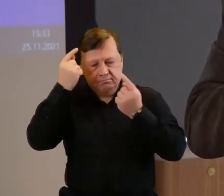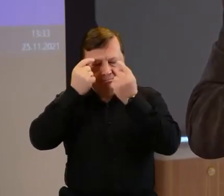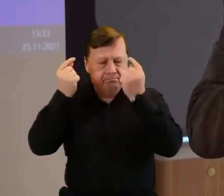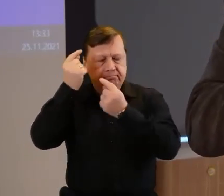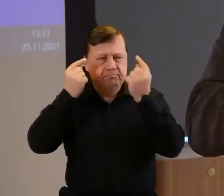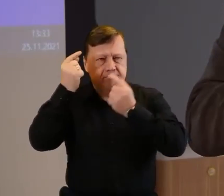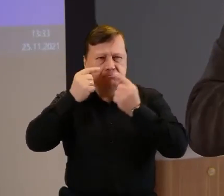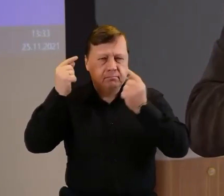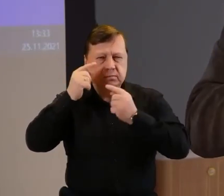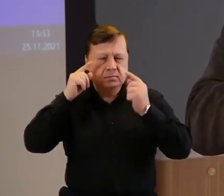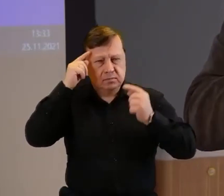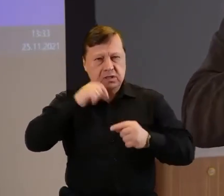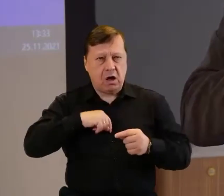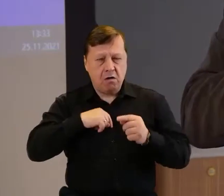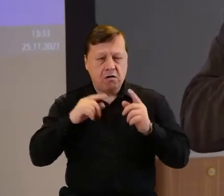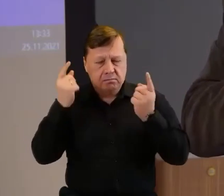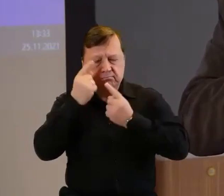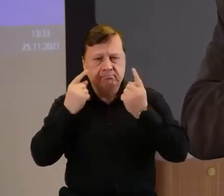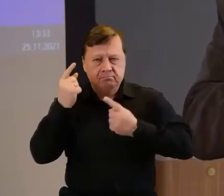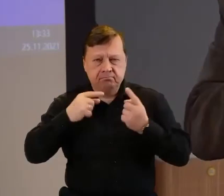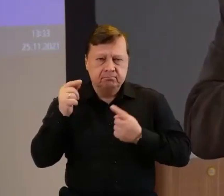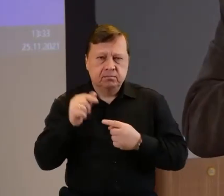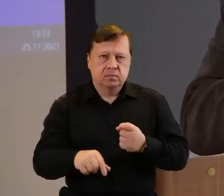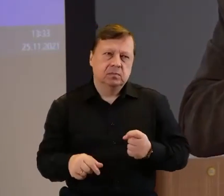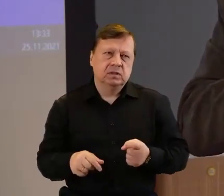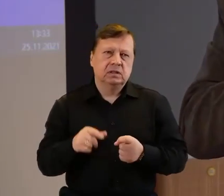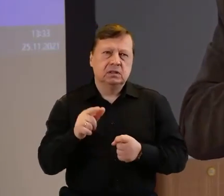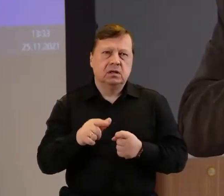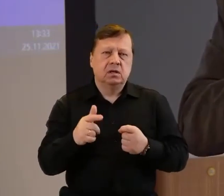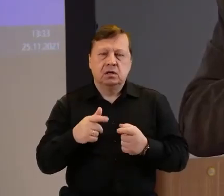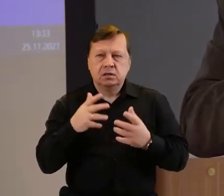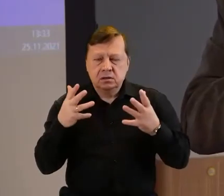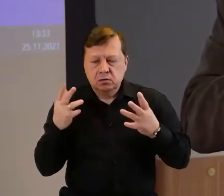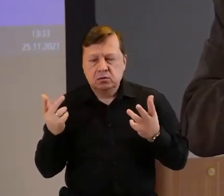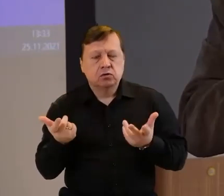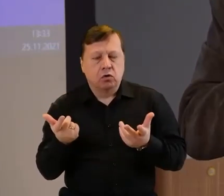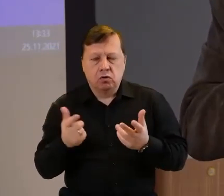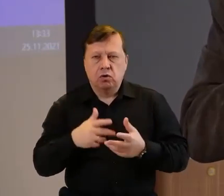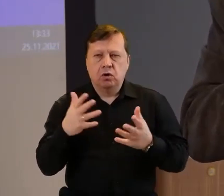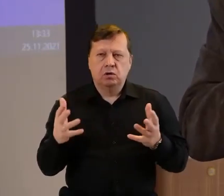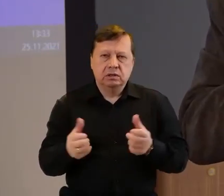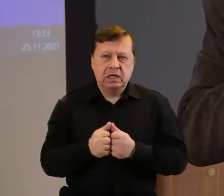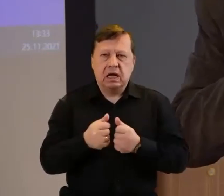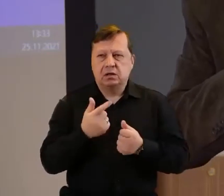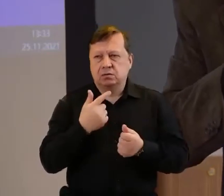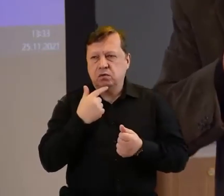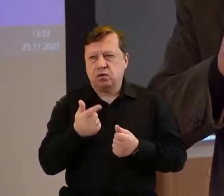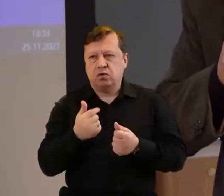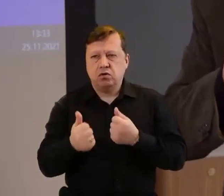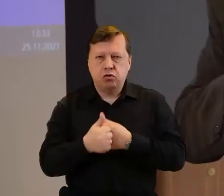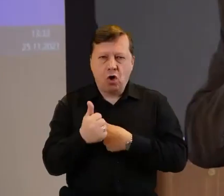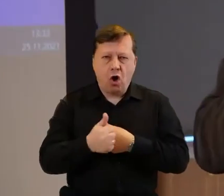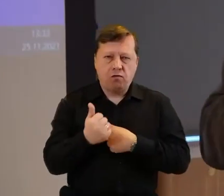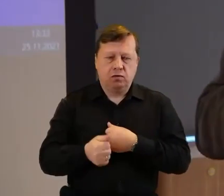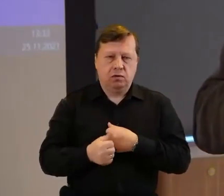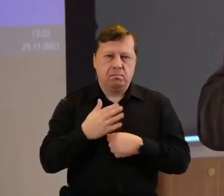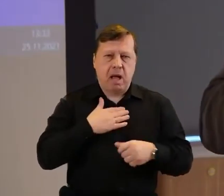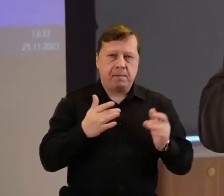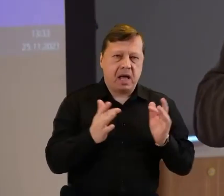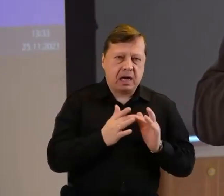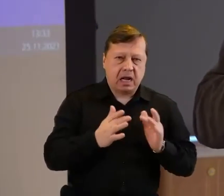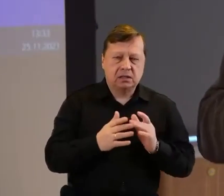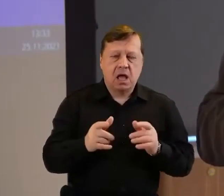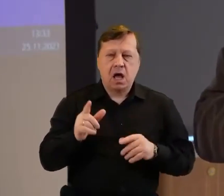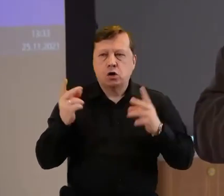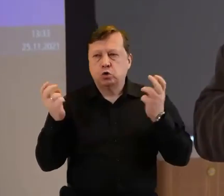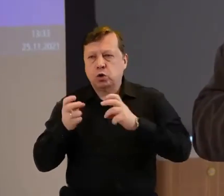nam znaleźć dowody na to, że mamy rację, a nie szukać prawdy, to